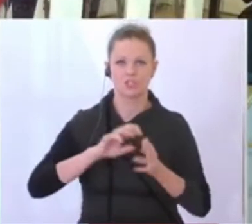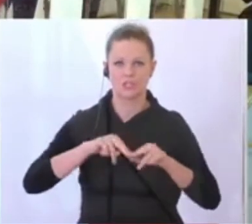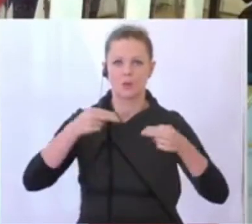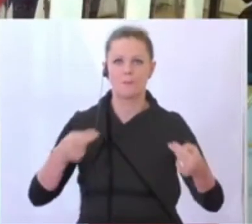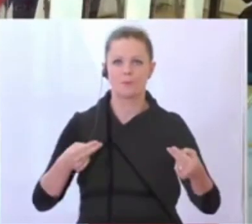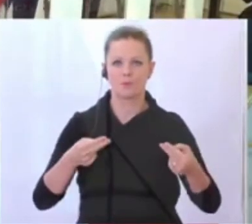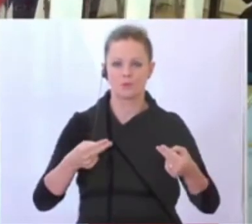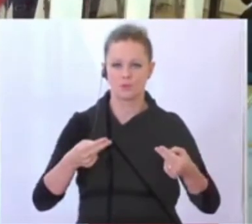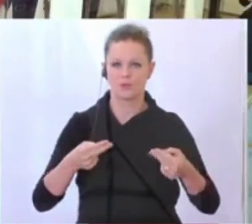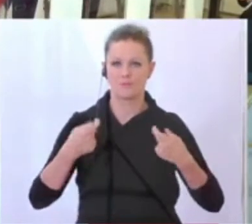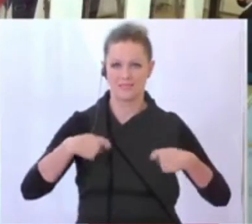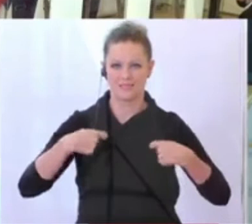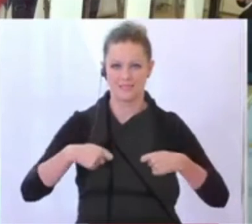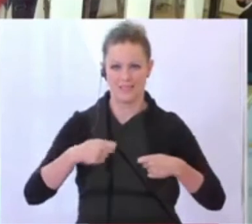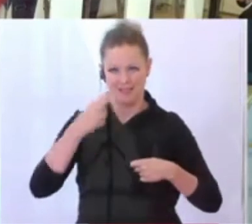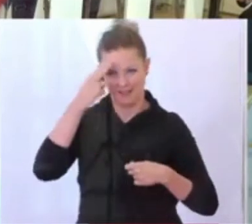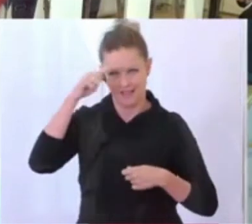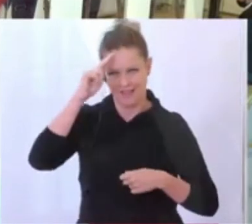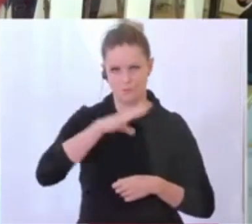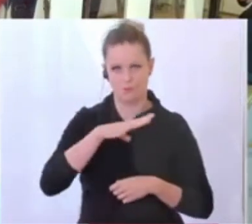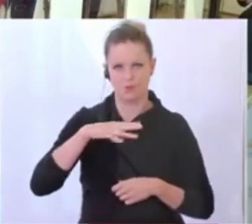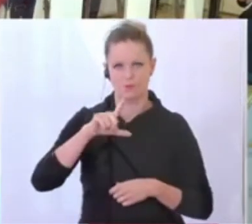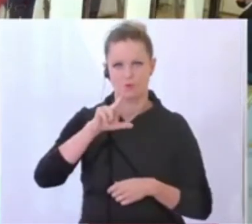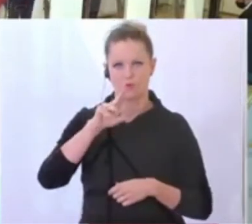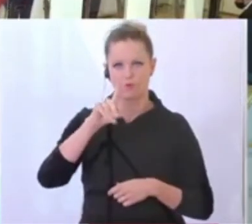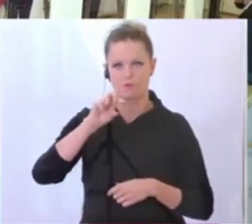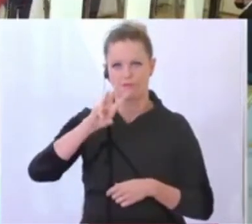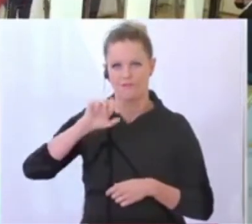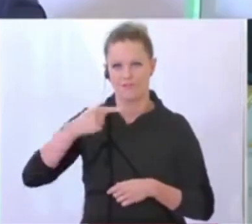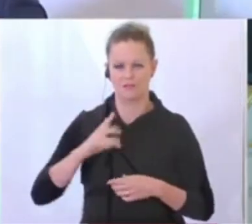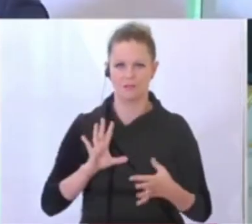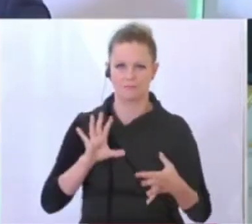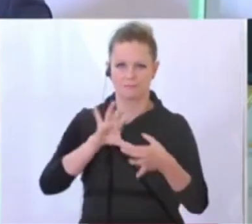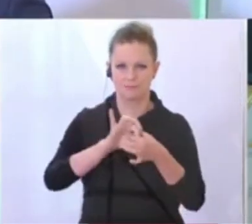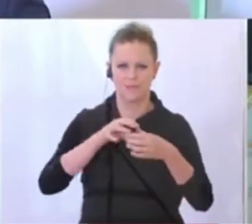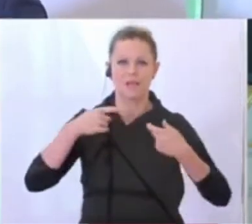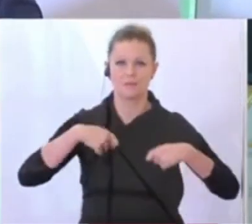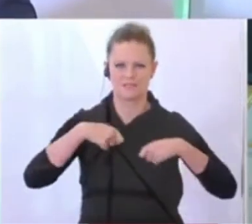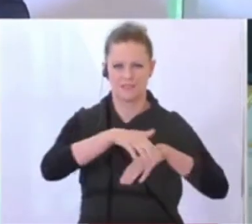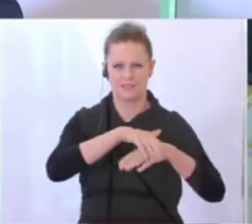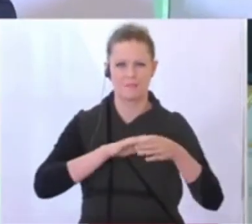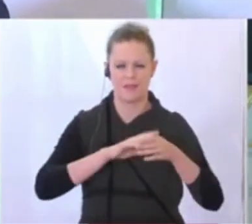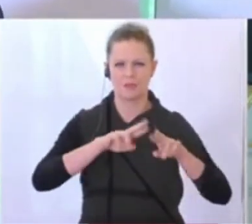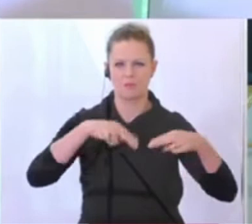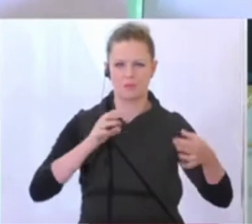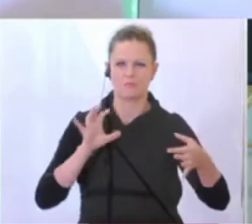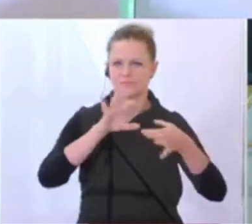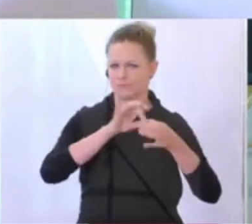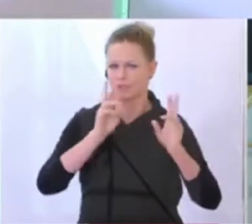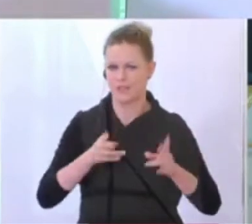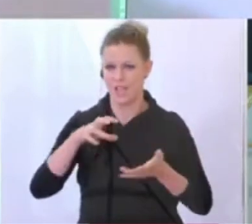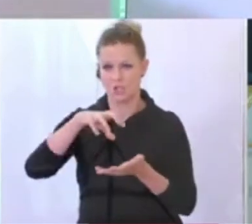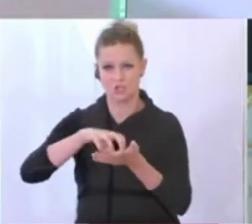Bürgermeister Michael Ludwig. Ja, kann nahtlos anschließen an den Präsidenten des Gemeindebundes. Der